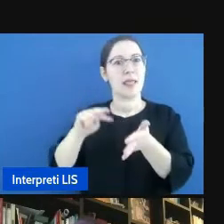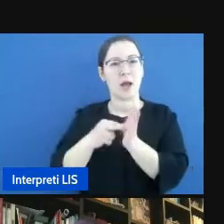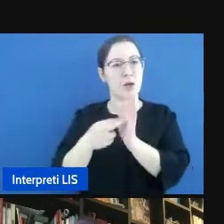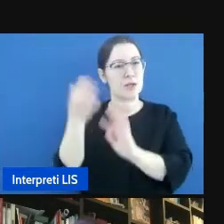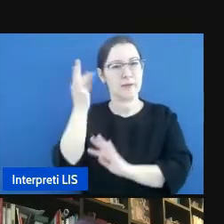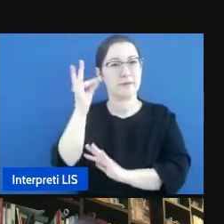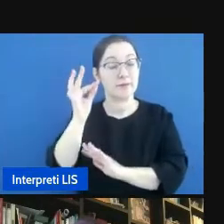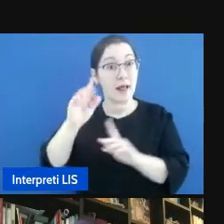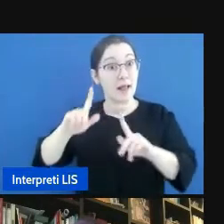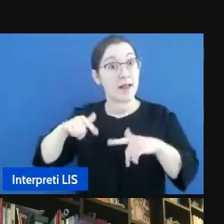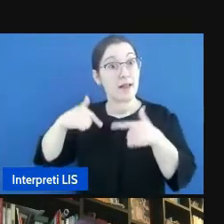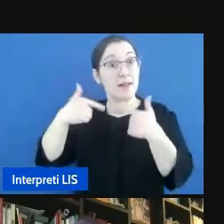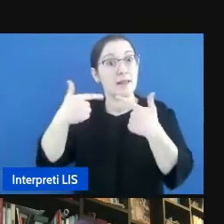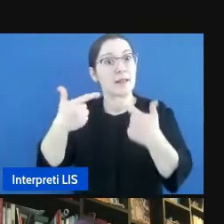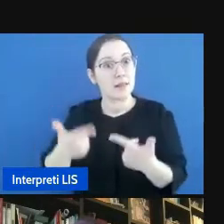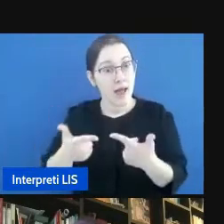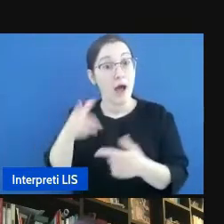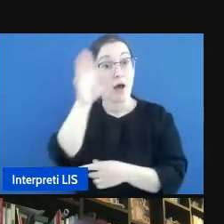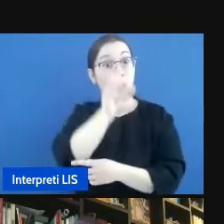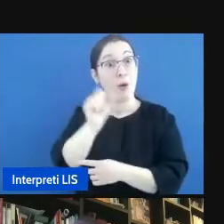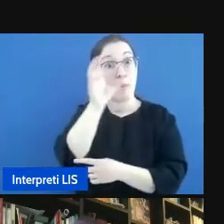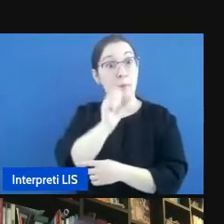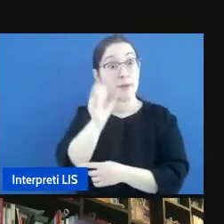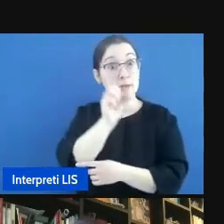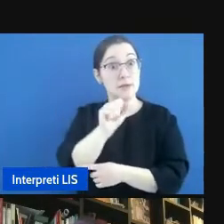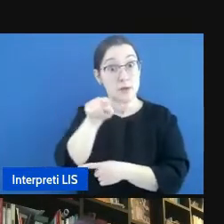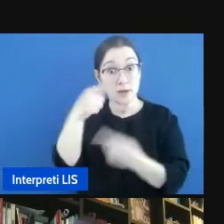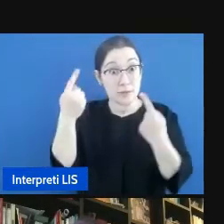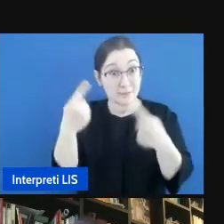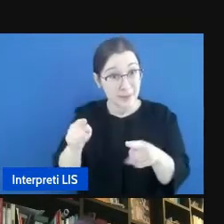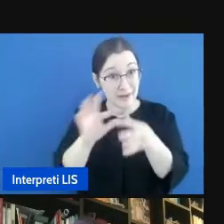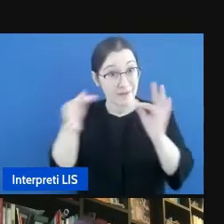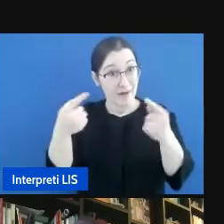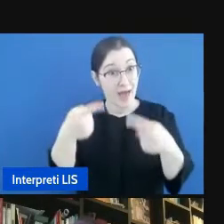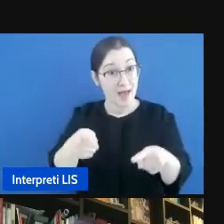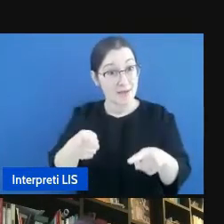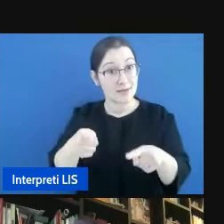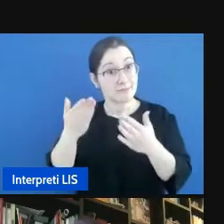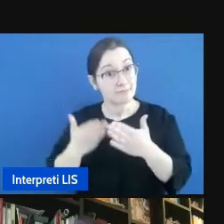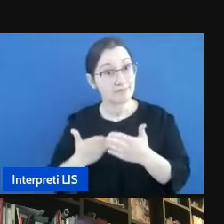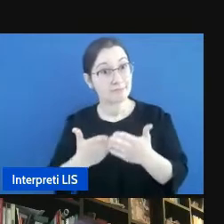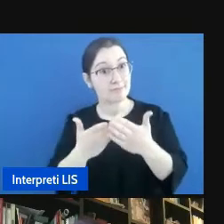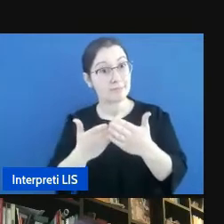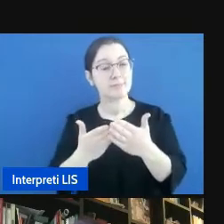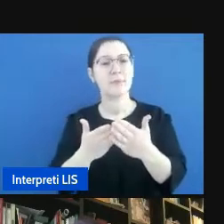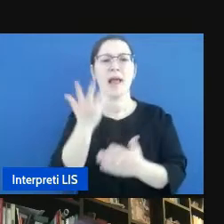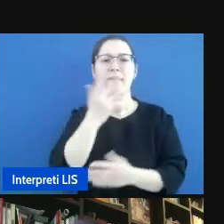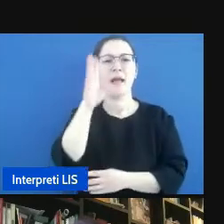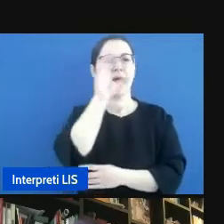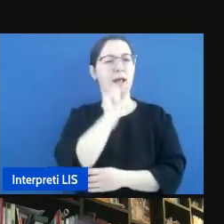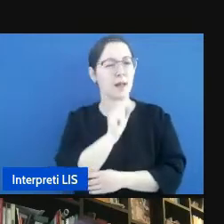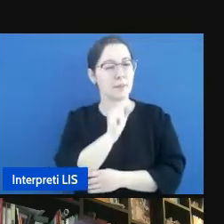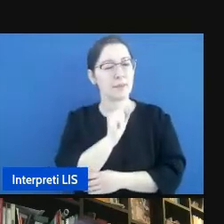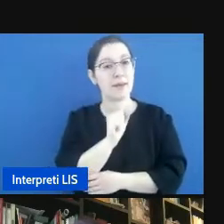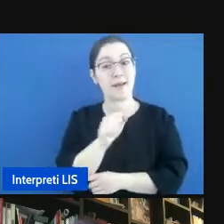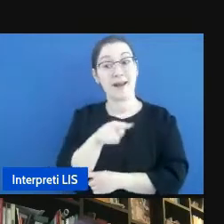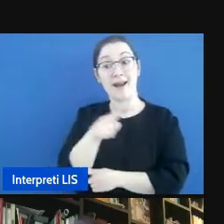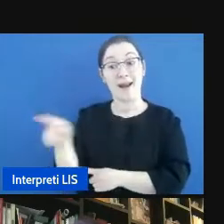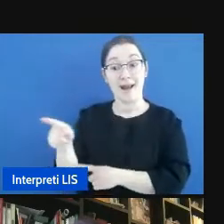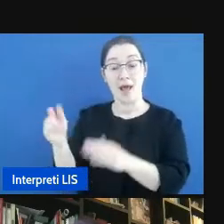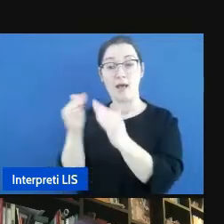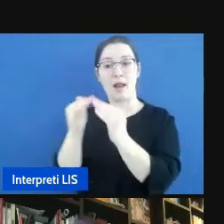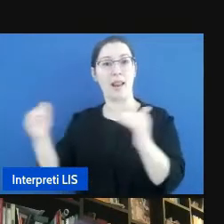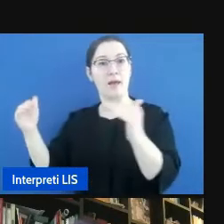comprensione di queste strutture e la prestazione fosse comparabile a quella dei coetanei.